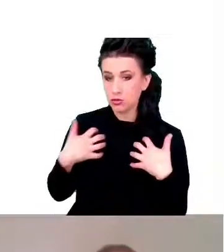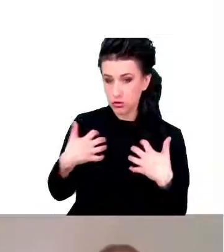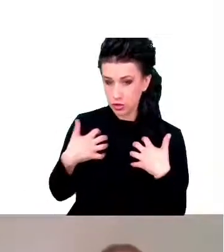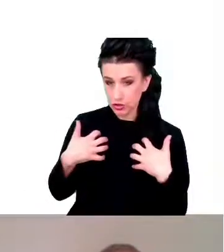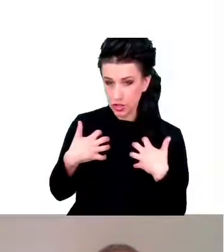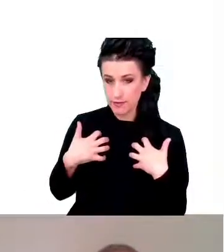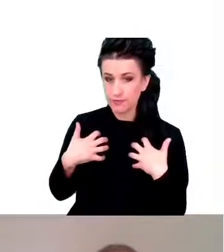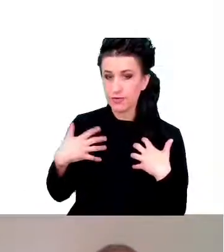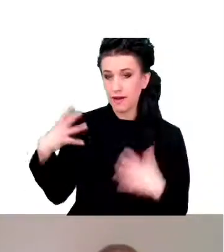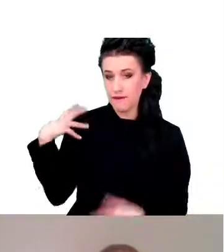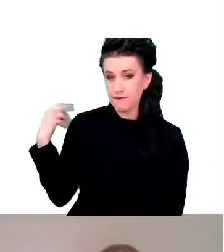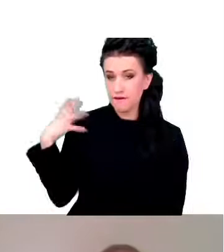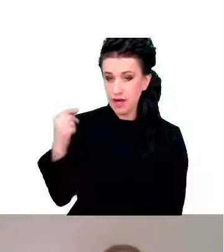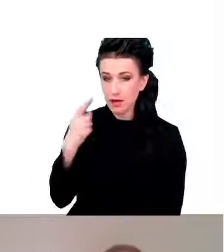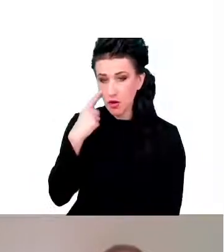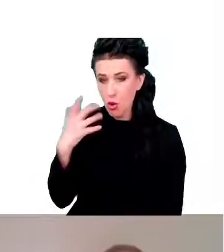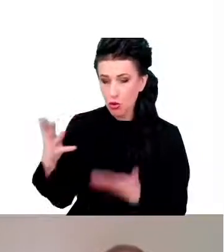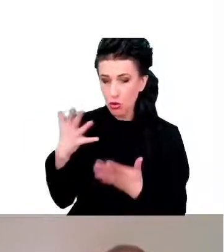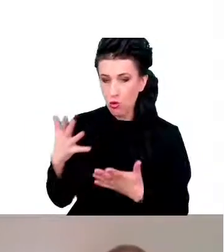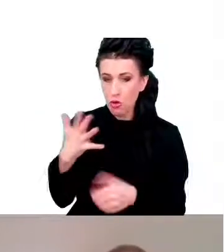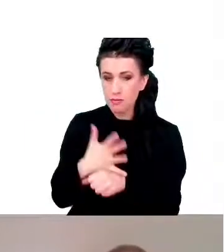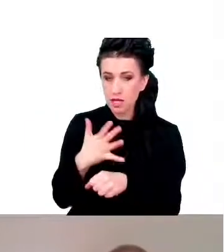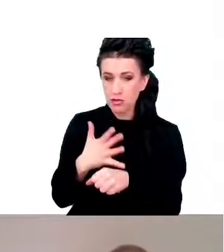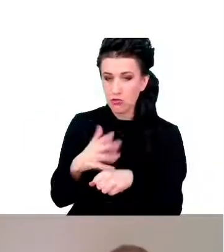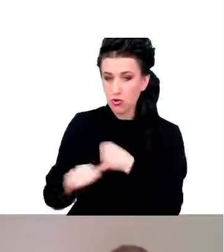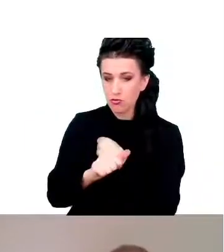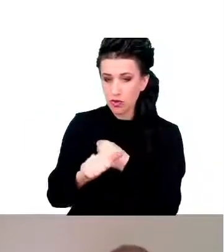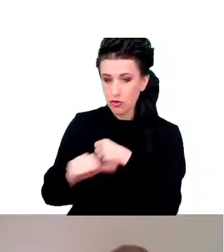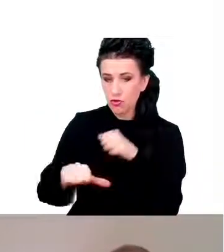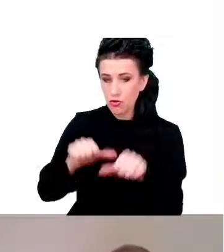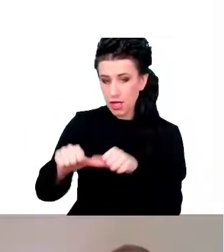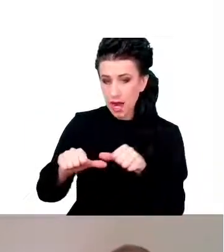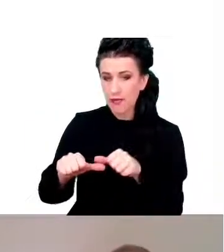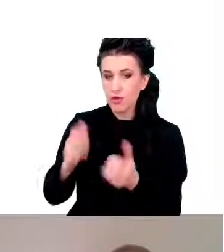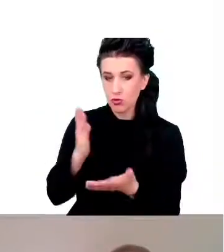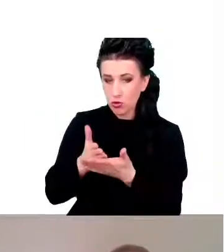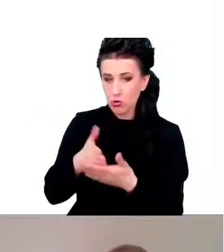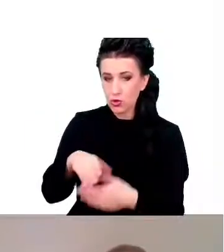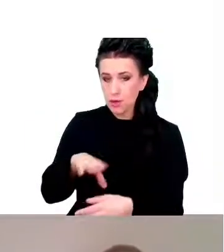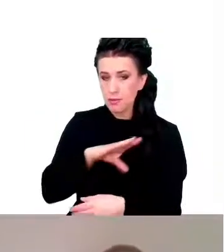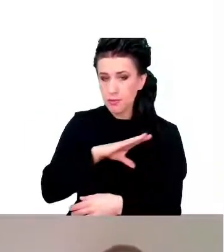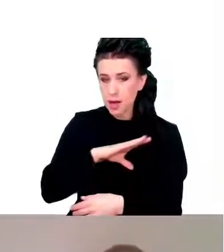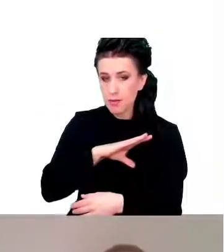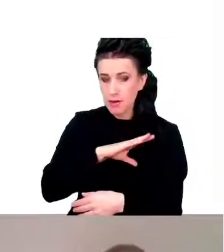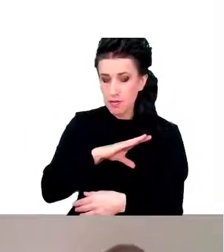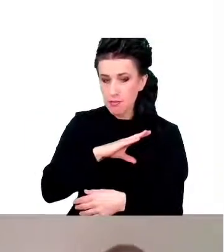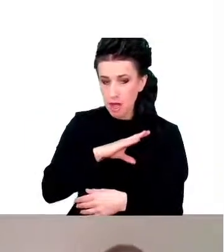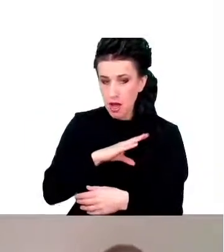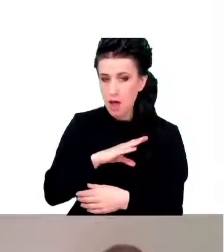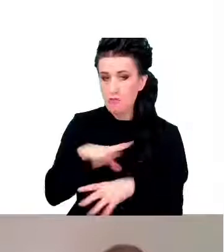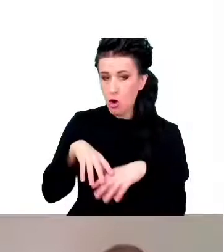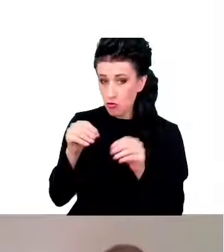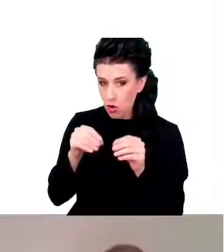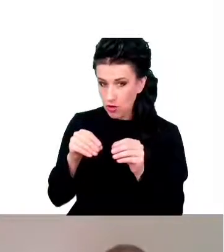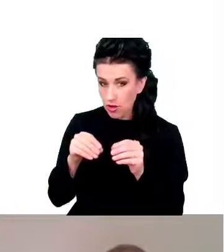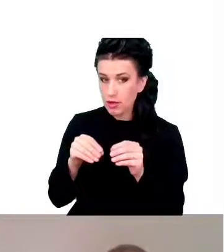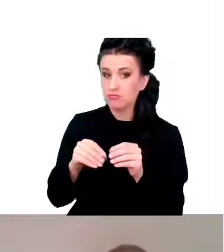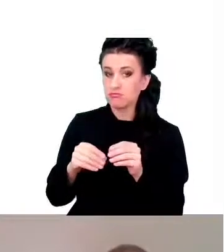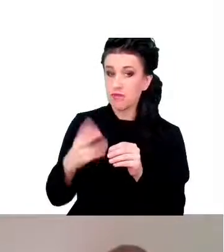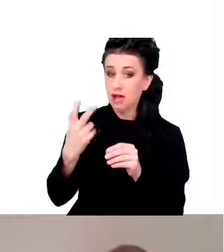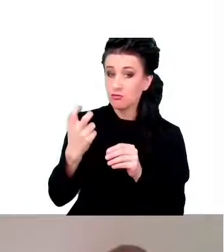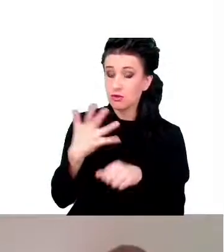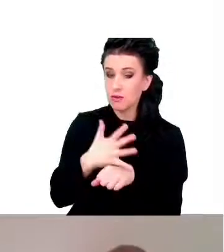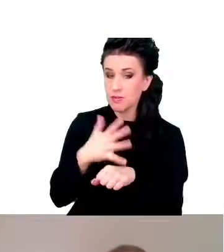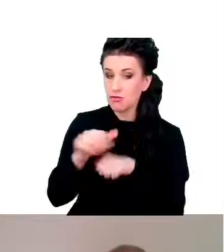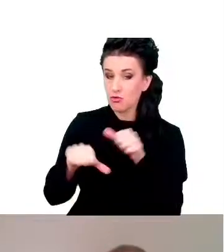około 50-60 lat. Tak w czasach zamierzchłych, w tym przypadku 350 lat temu,